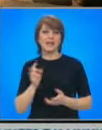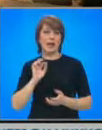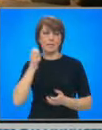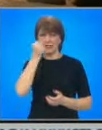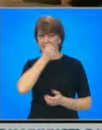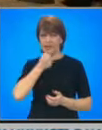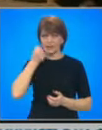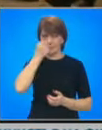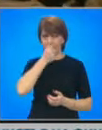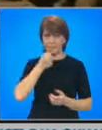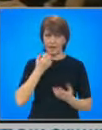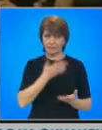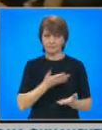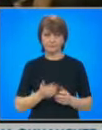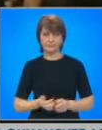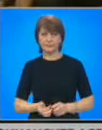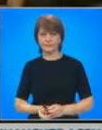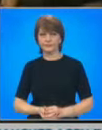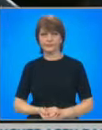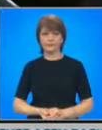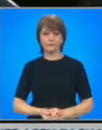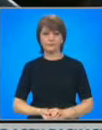имаше в края на минулата година, обясни министърът.